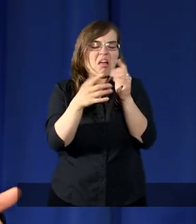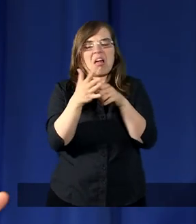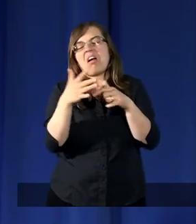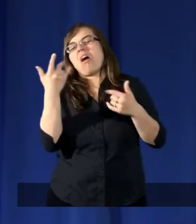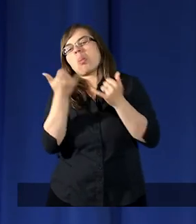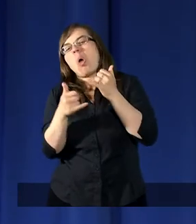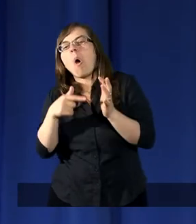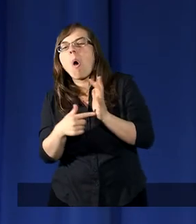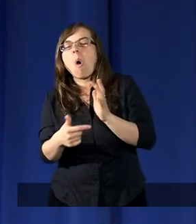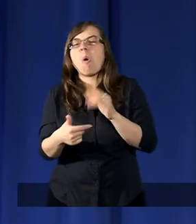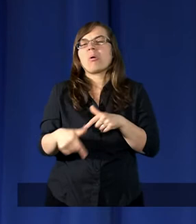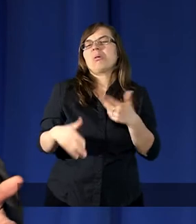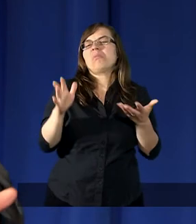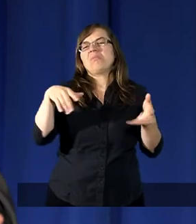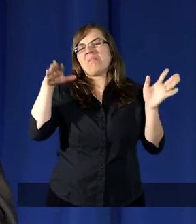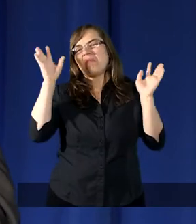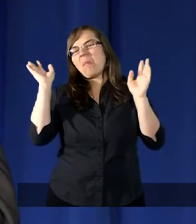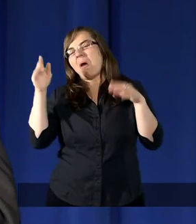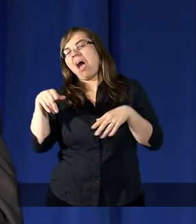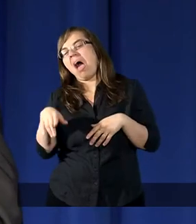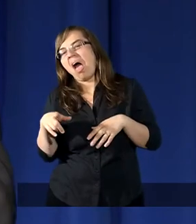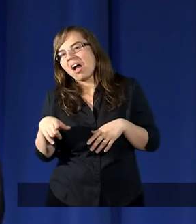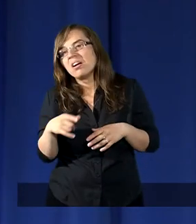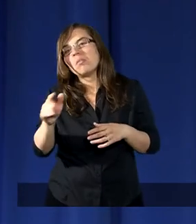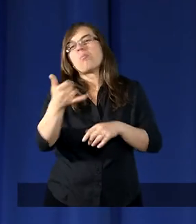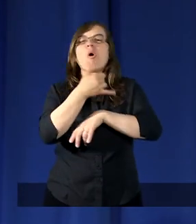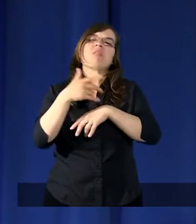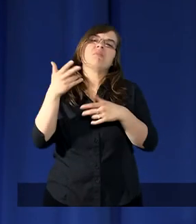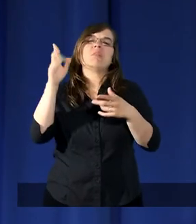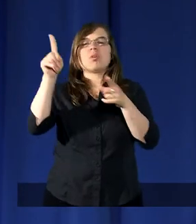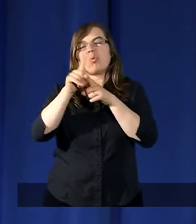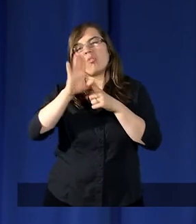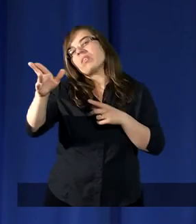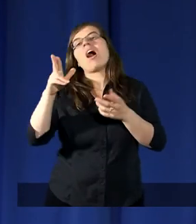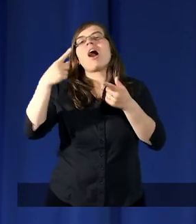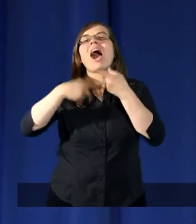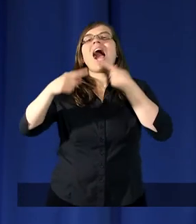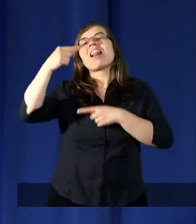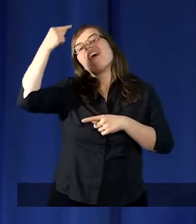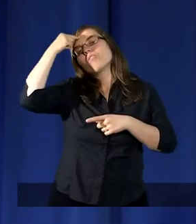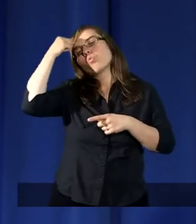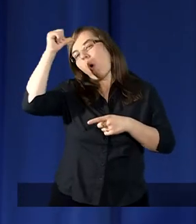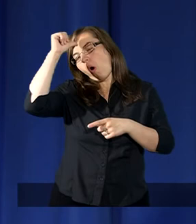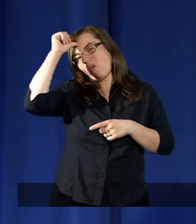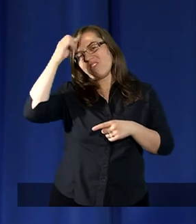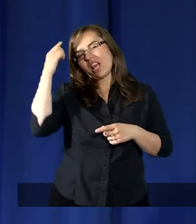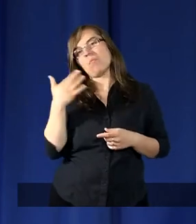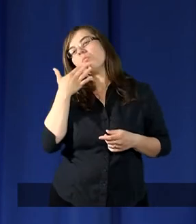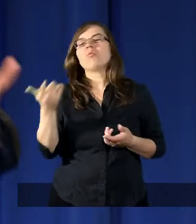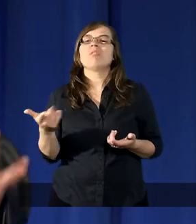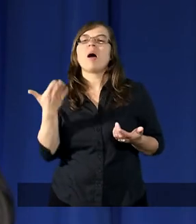nogach, tak się podkreśla, ale on miał rany również w głowie, tak